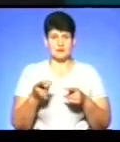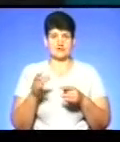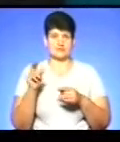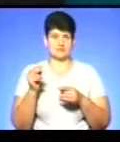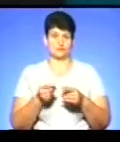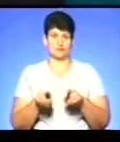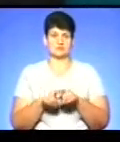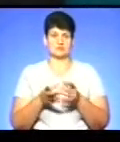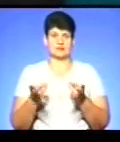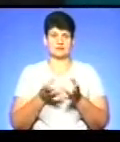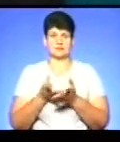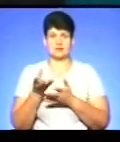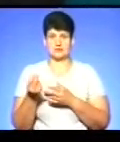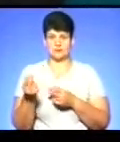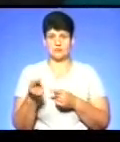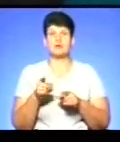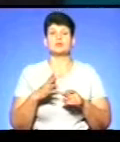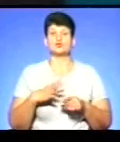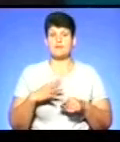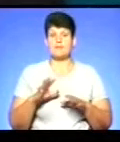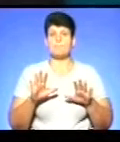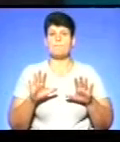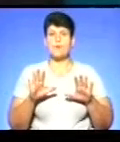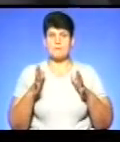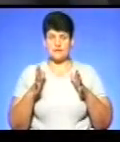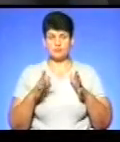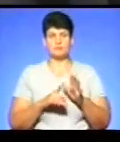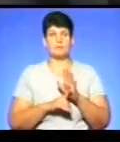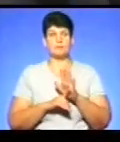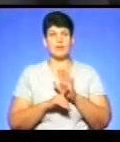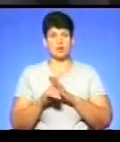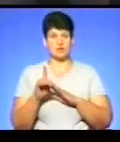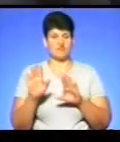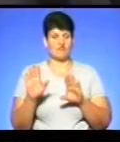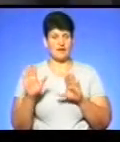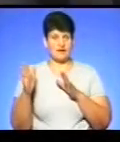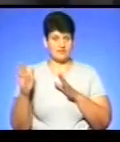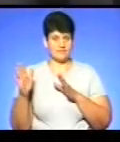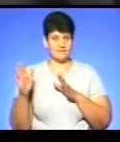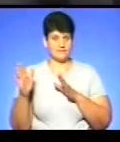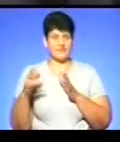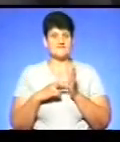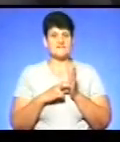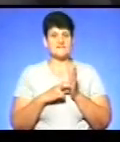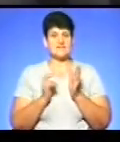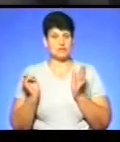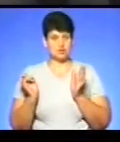Тим не менше, ми дочекалися цього моменту. Пілотний варіант відключення, вимкнення аналогового